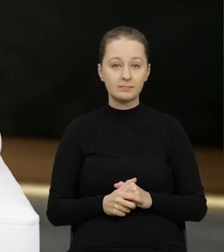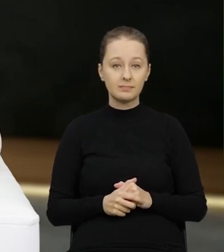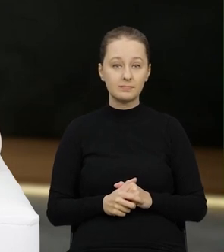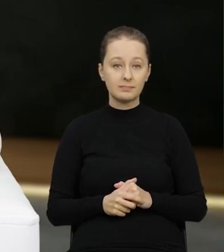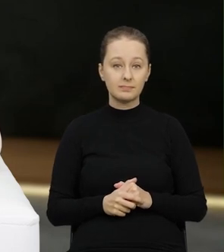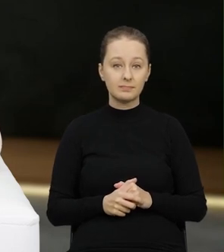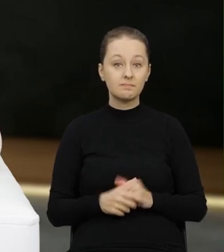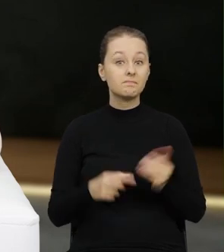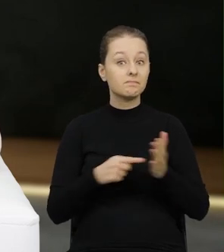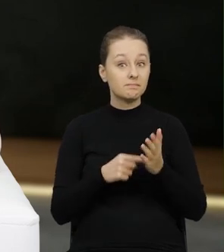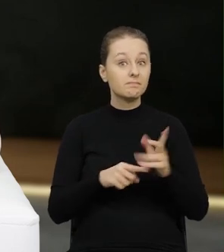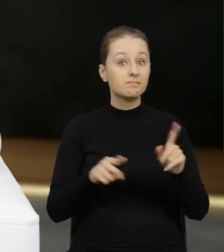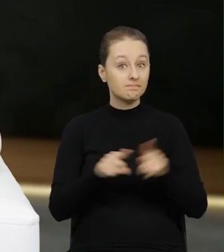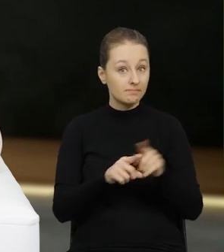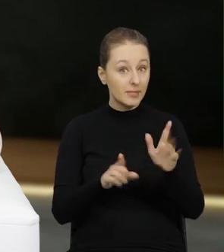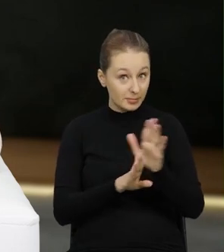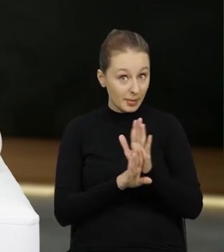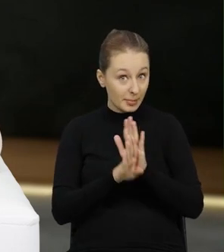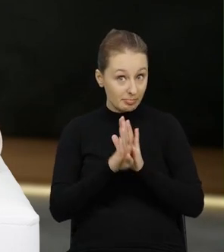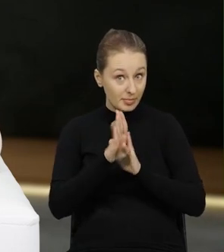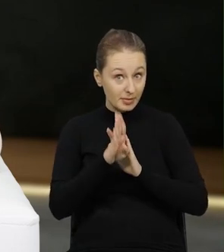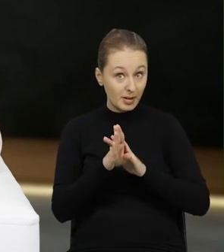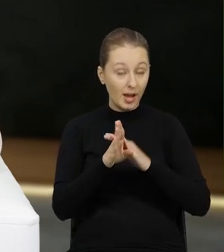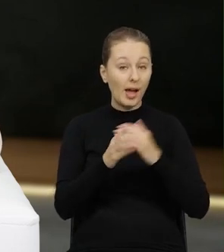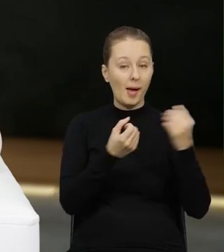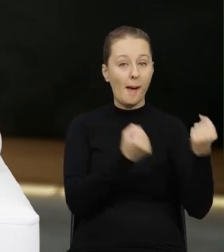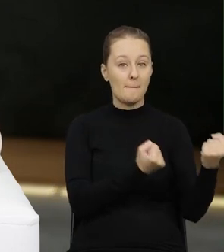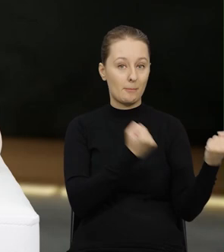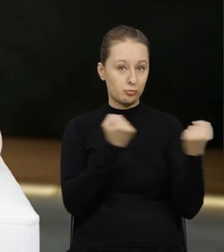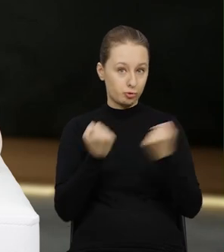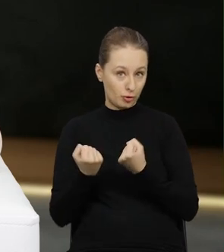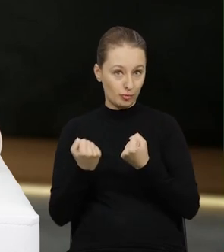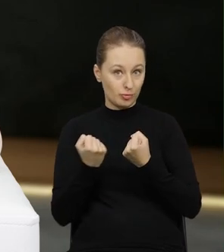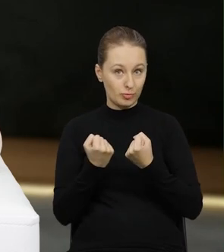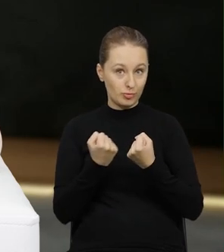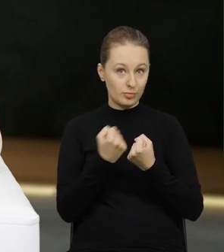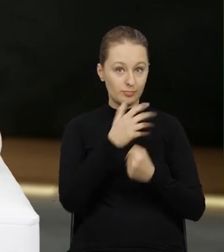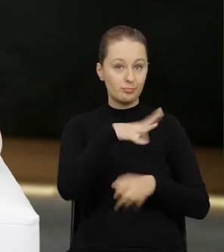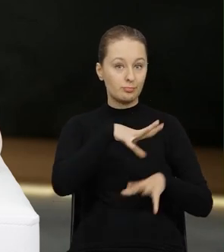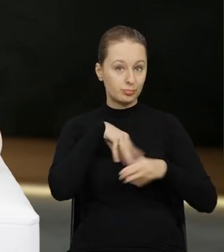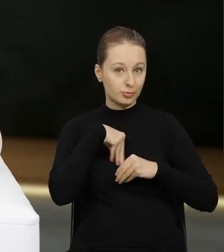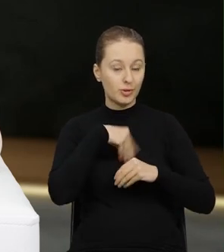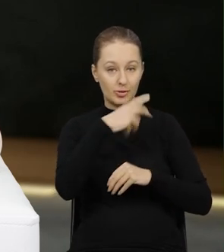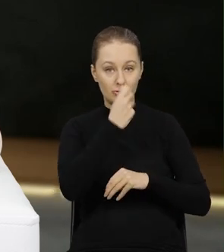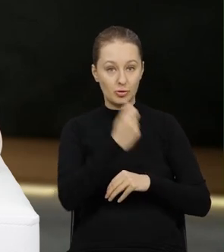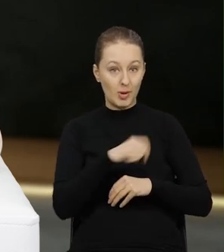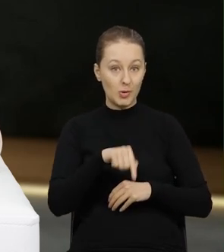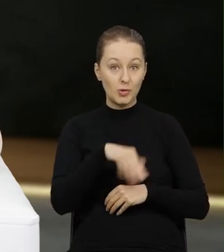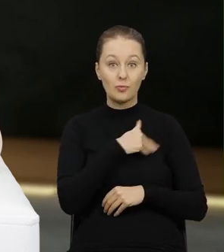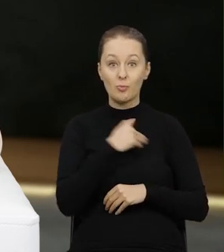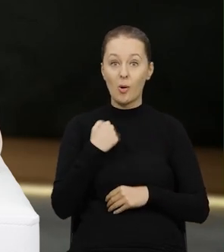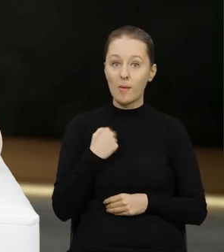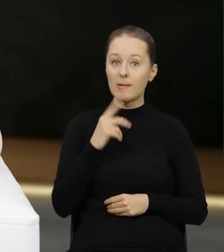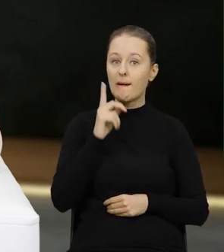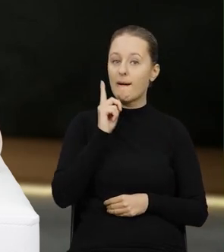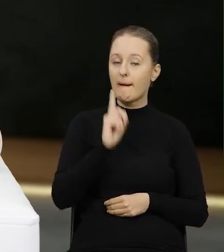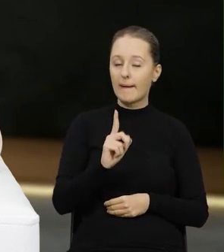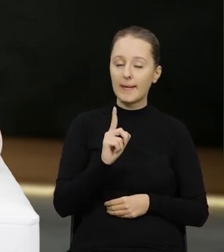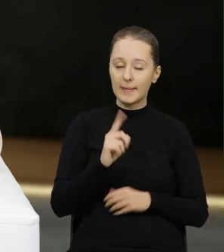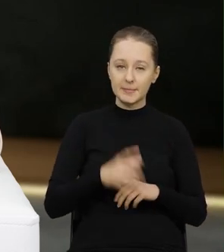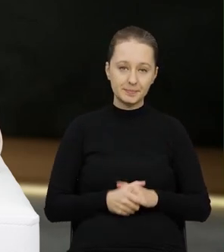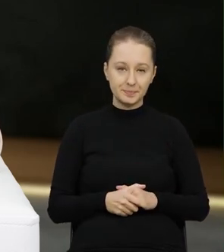nastąpił wzrost tego przywozu odpadów do Polski, z tym,